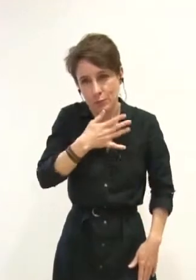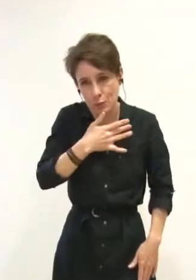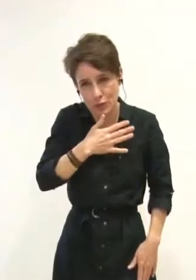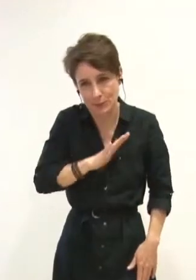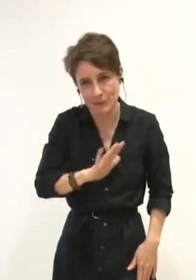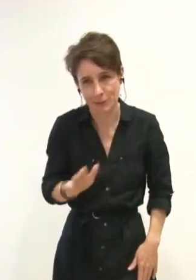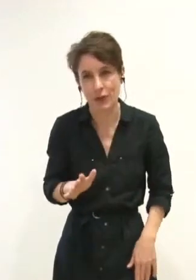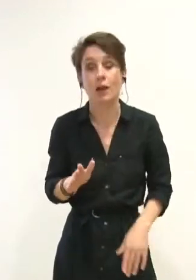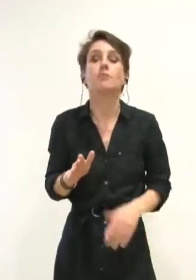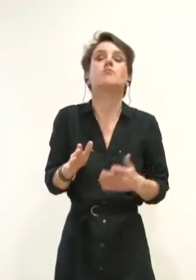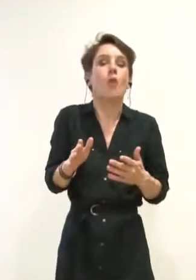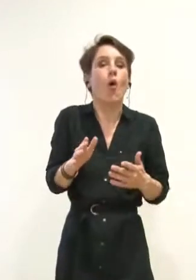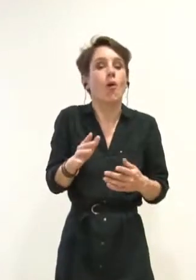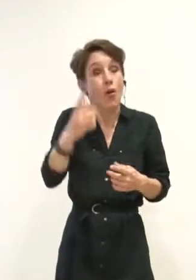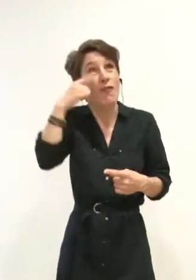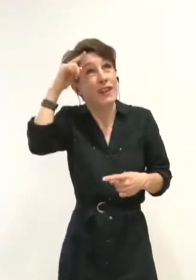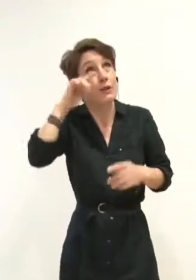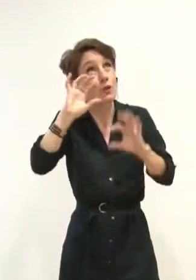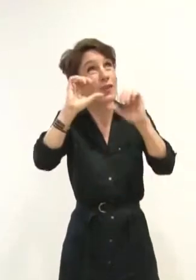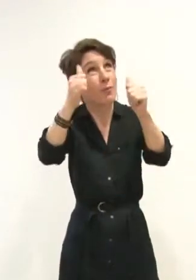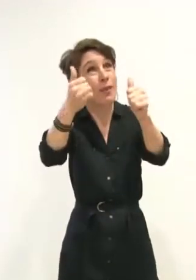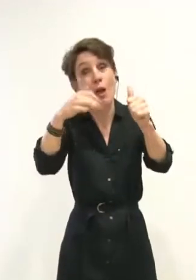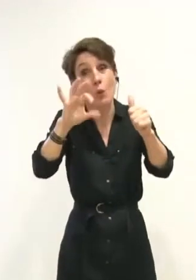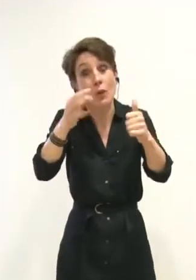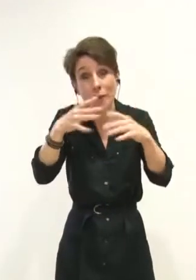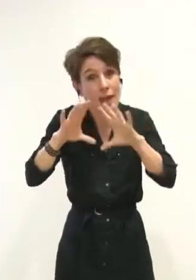'intention est louable, mais irréaliste.